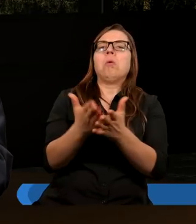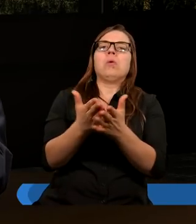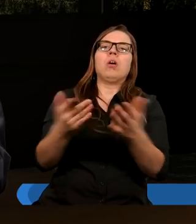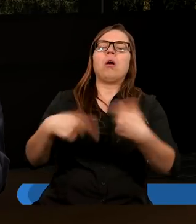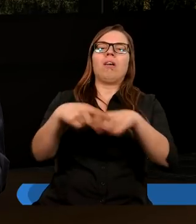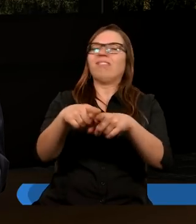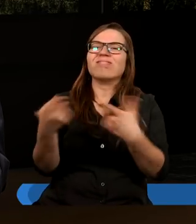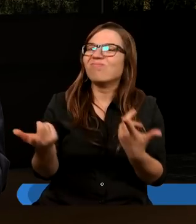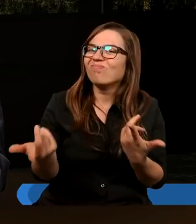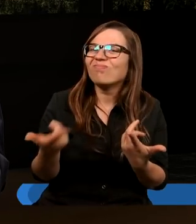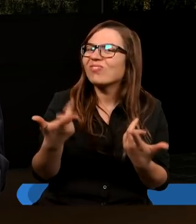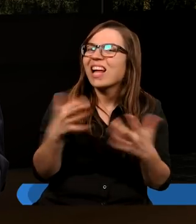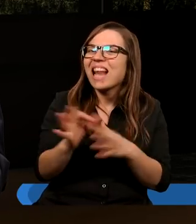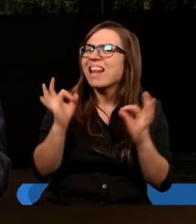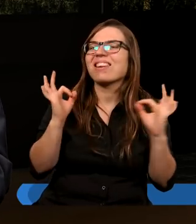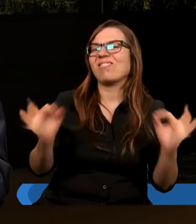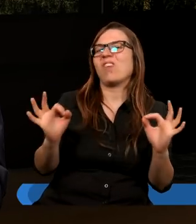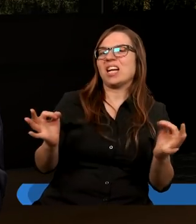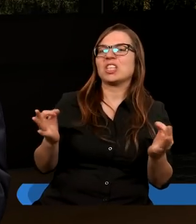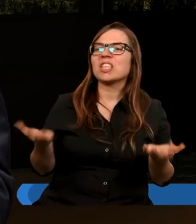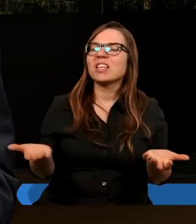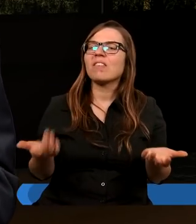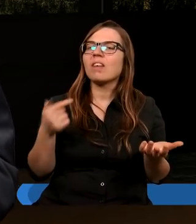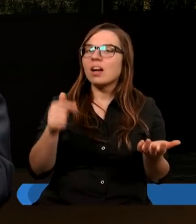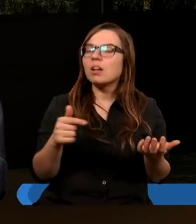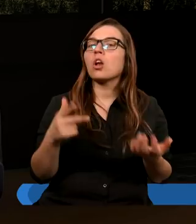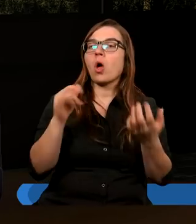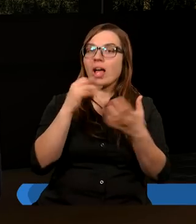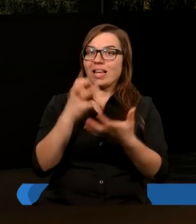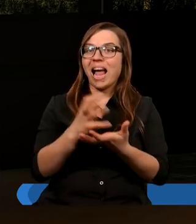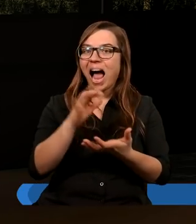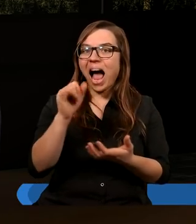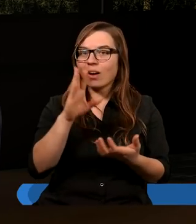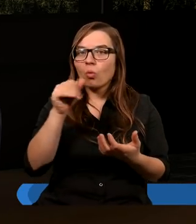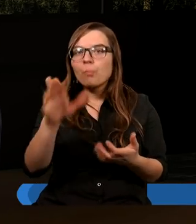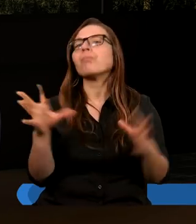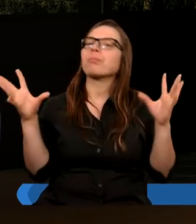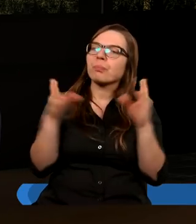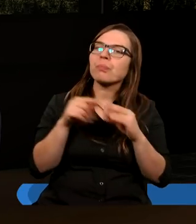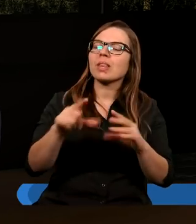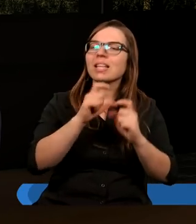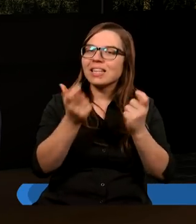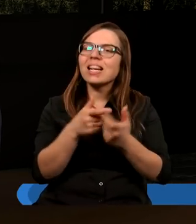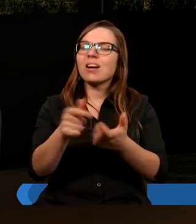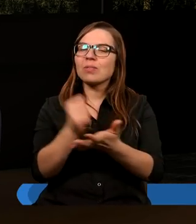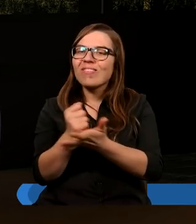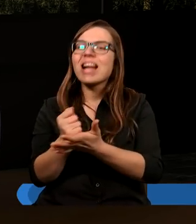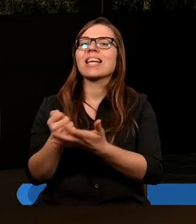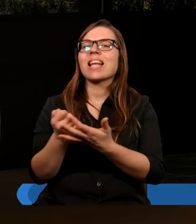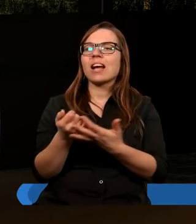gdy umilkli. Odezwał się Jakub i podsumował cały ten Sobór i